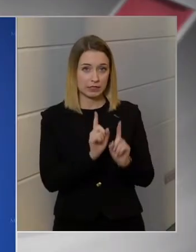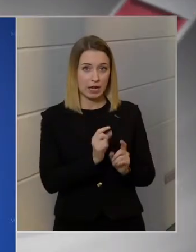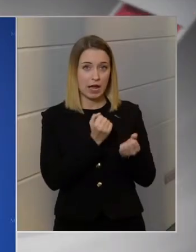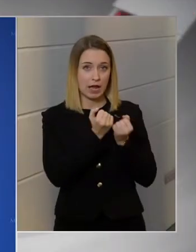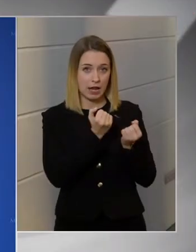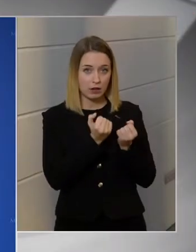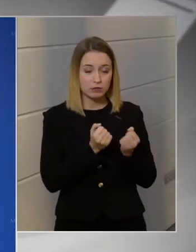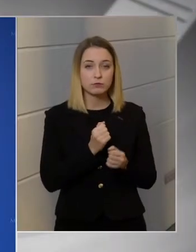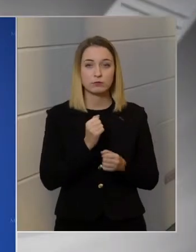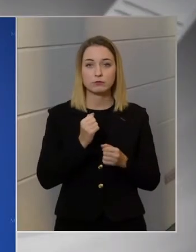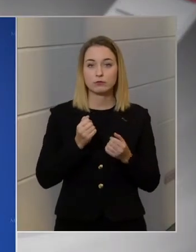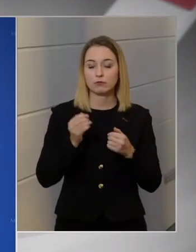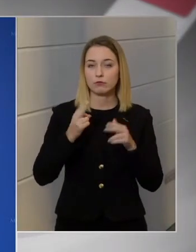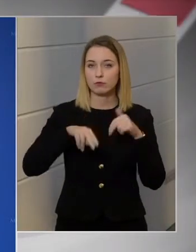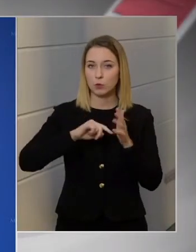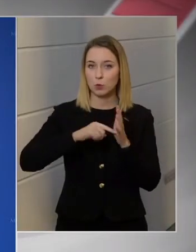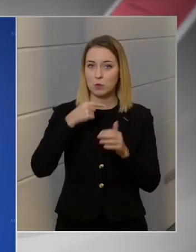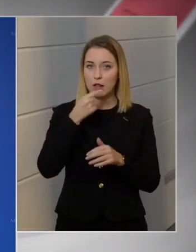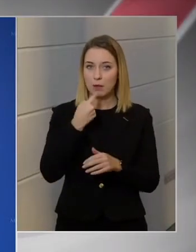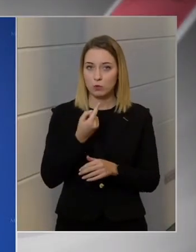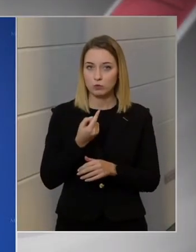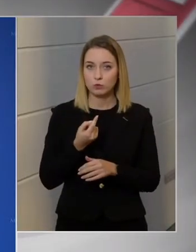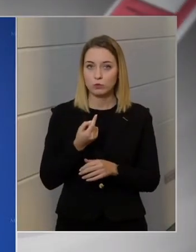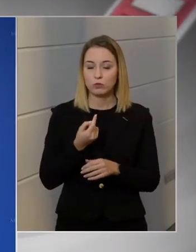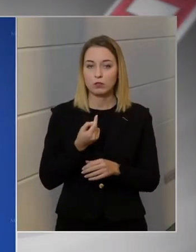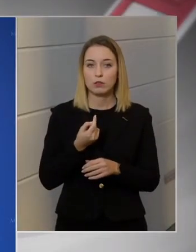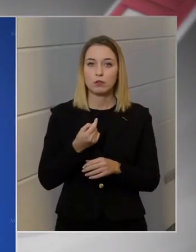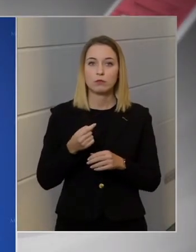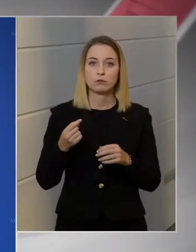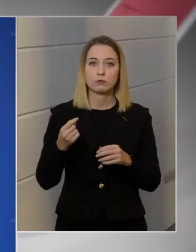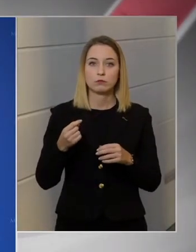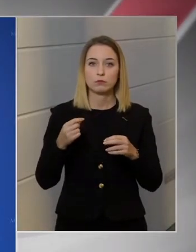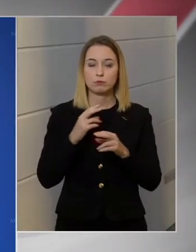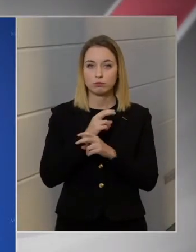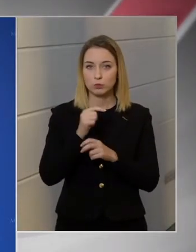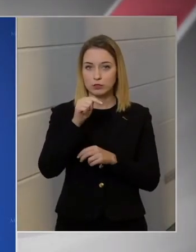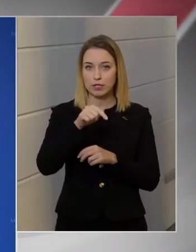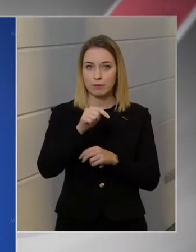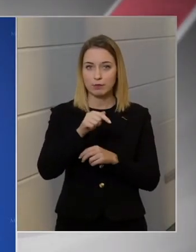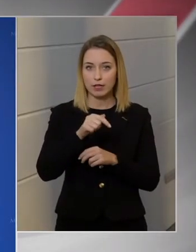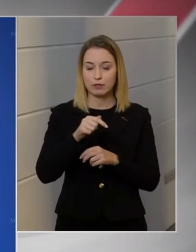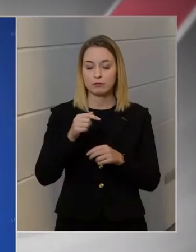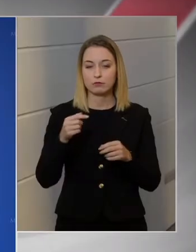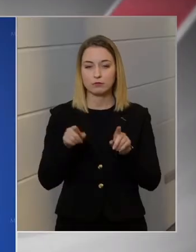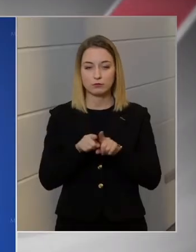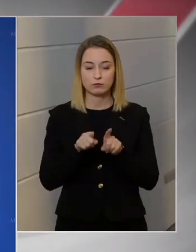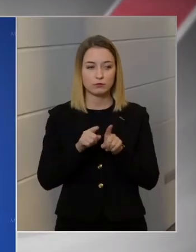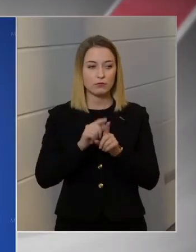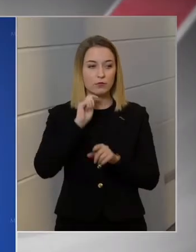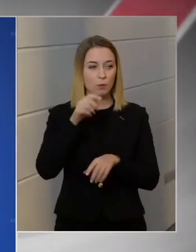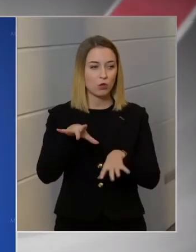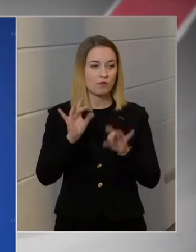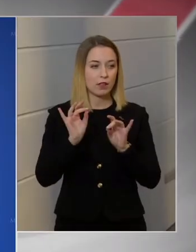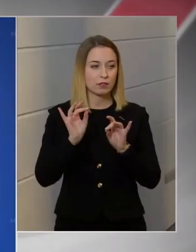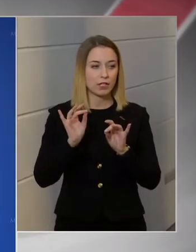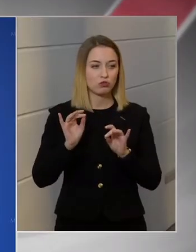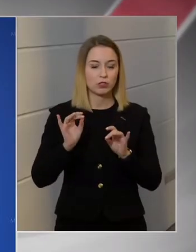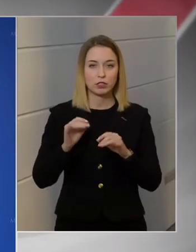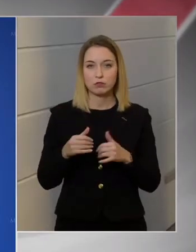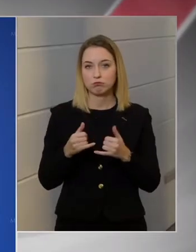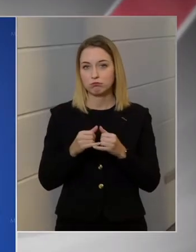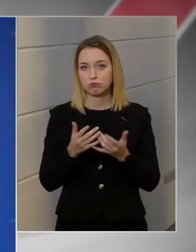de ezt mi többször elmondtuk, hogy mi számolunk azzal, hogy Brüsszel bekíván avatkozni a magyar választási kampányba, és hogyha bekívánnak avatkozni,